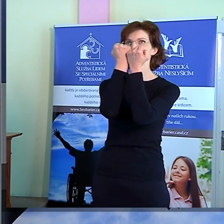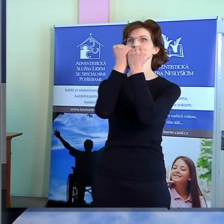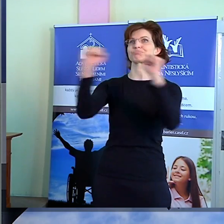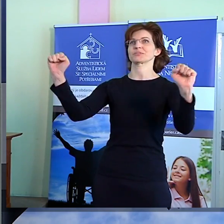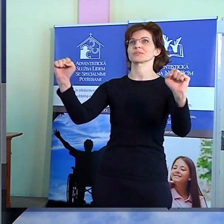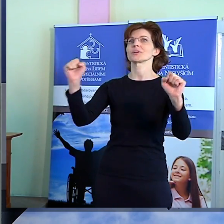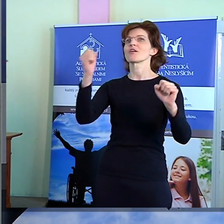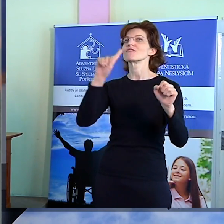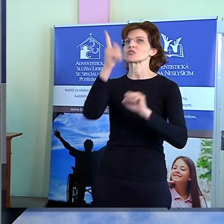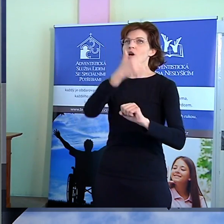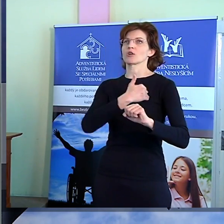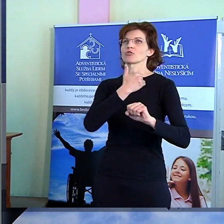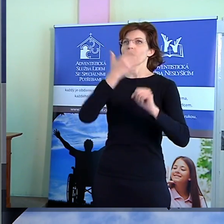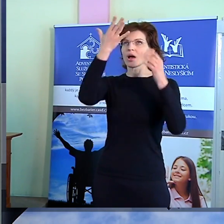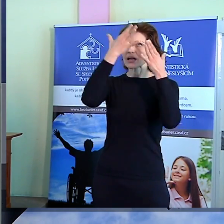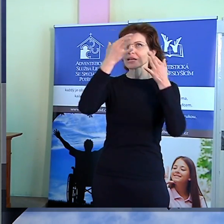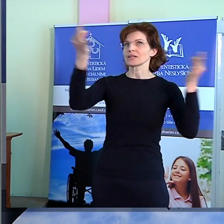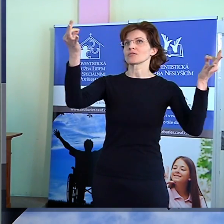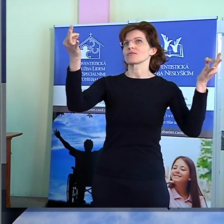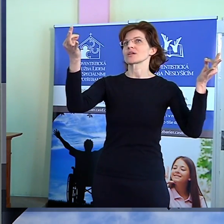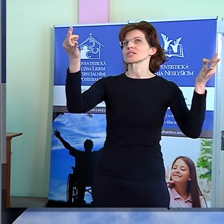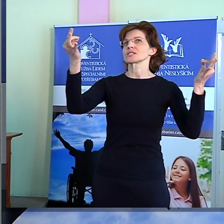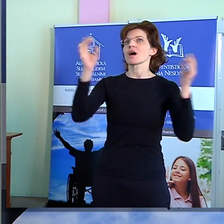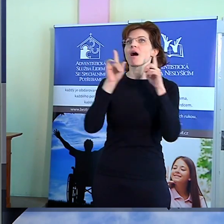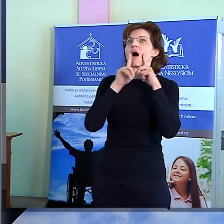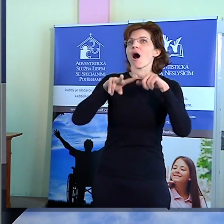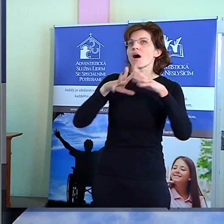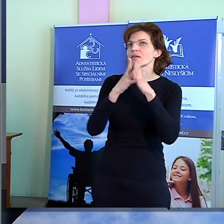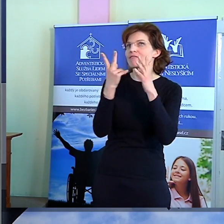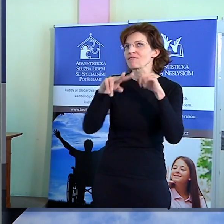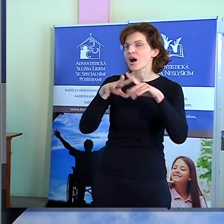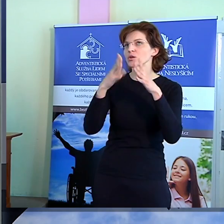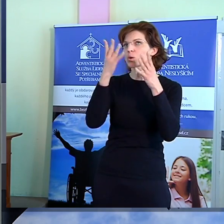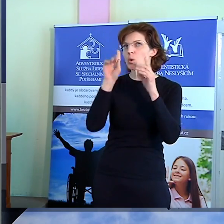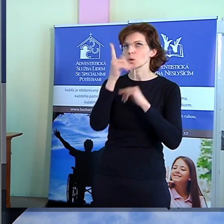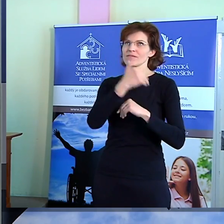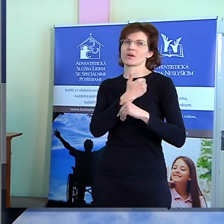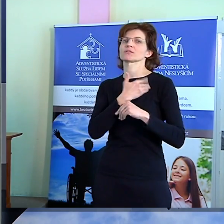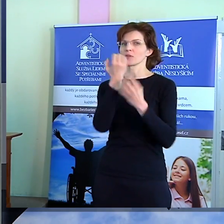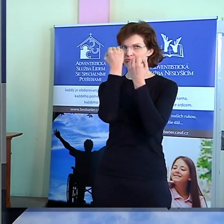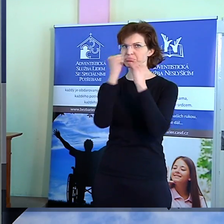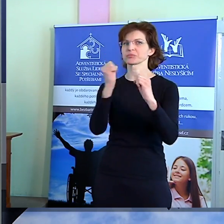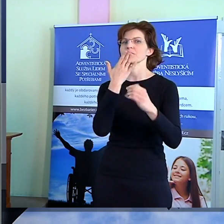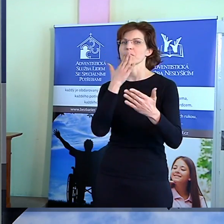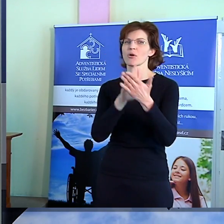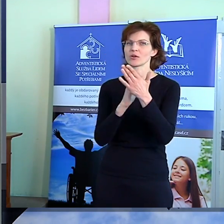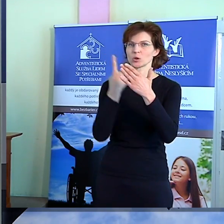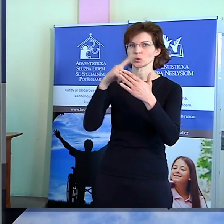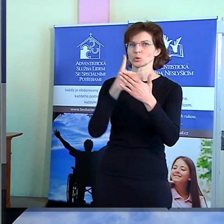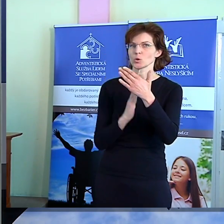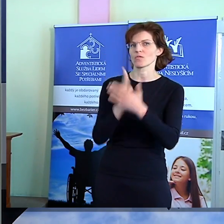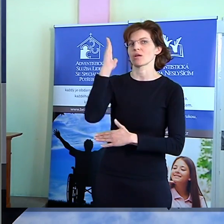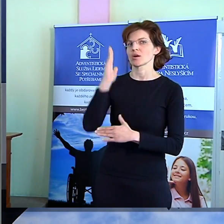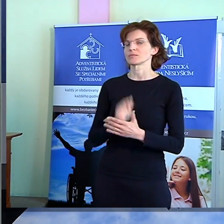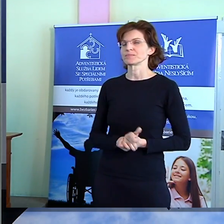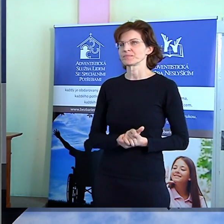první hluchoslepý člověk, který vystudoval Harvardskou univerzitu. Jeden citát